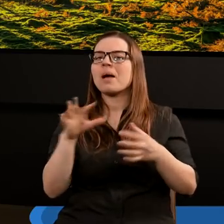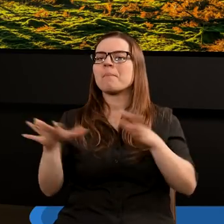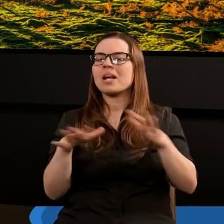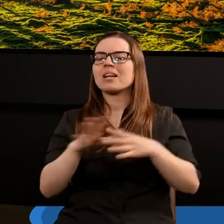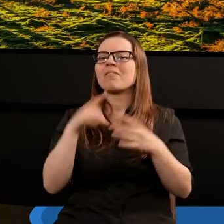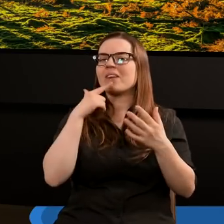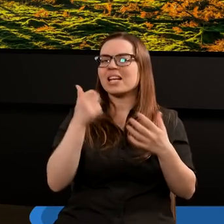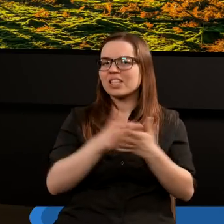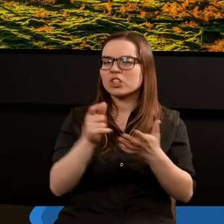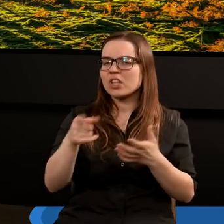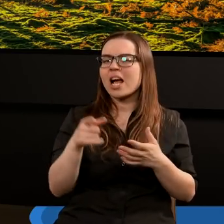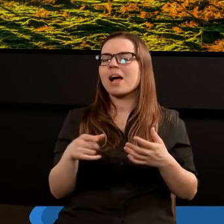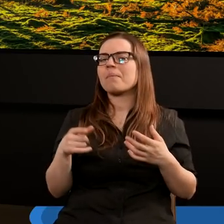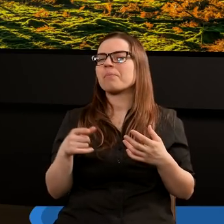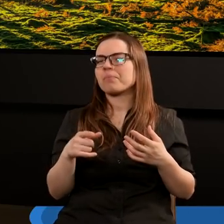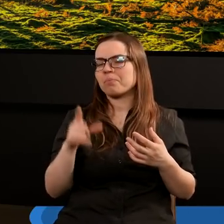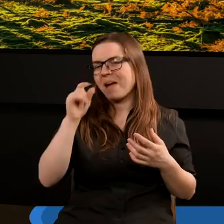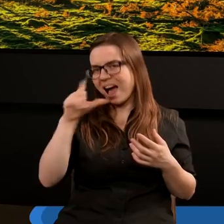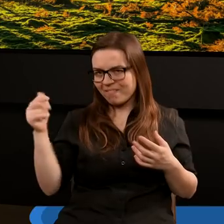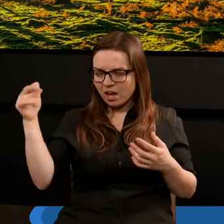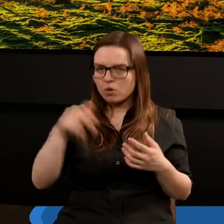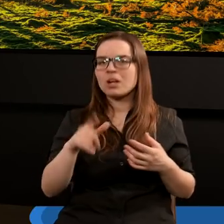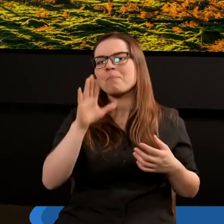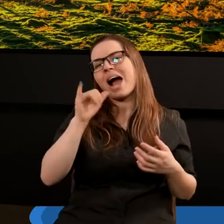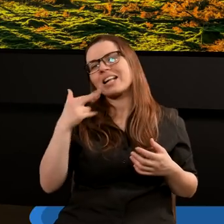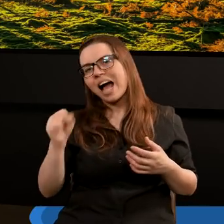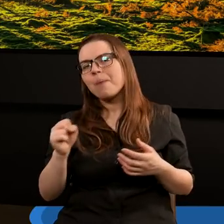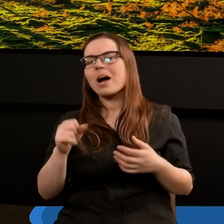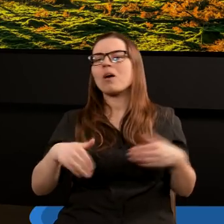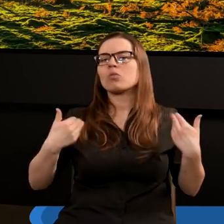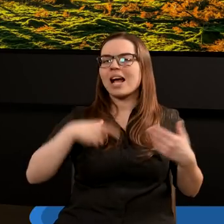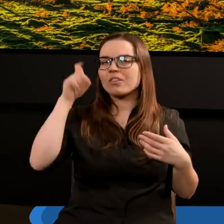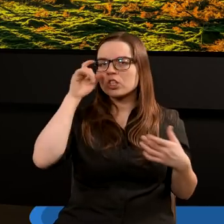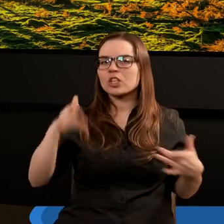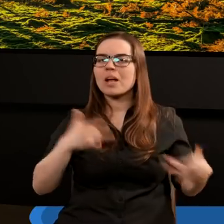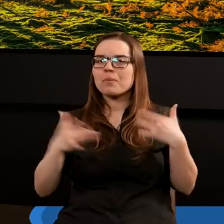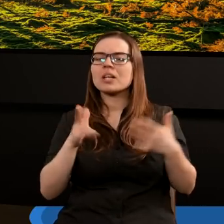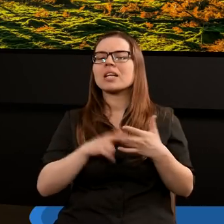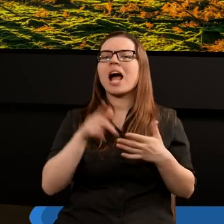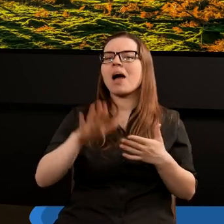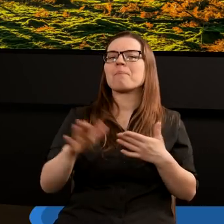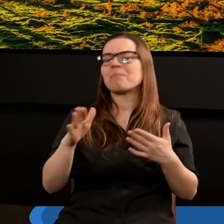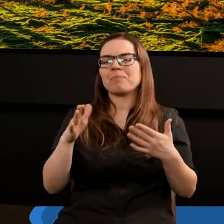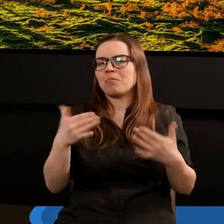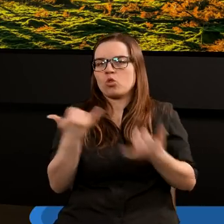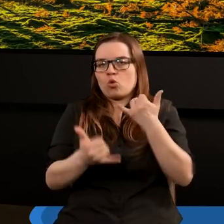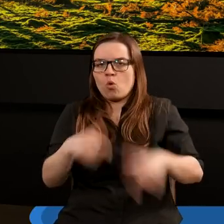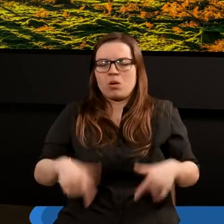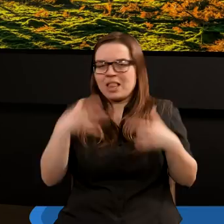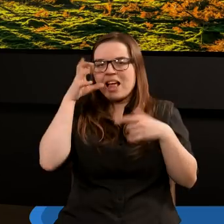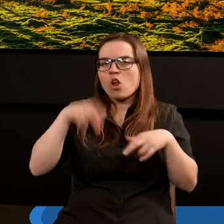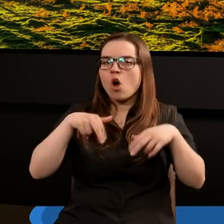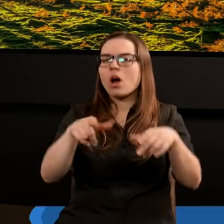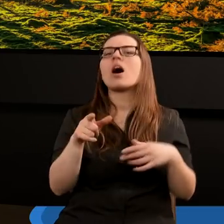miejsce w listrze. Przybywa Paweł, Barnaba, uzdrawiają człowieka cierpiącego na bezwład nóg i w pewnym momencie